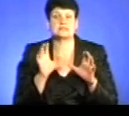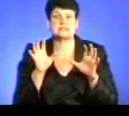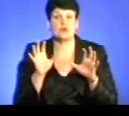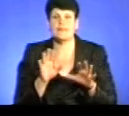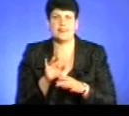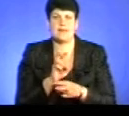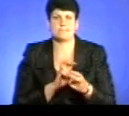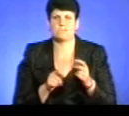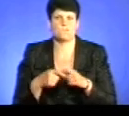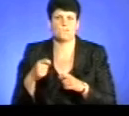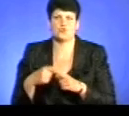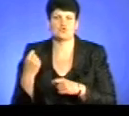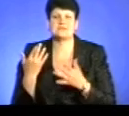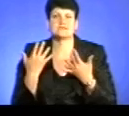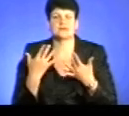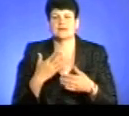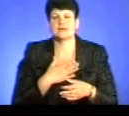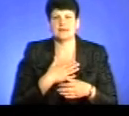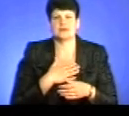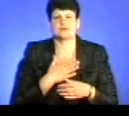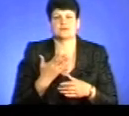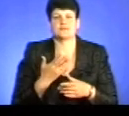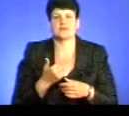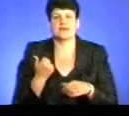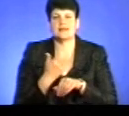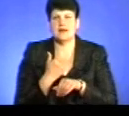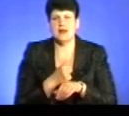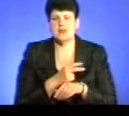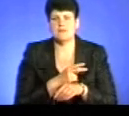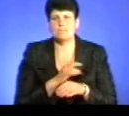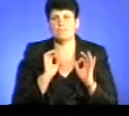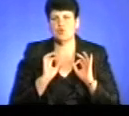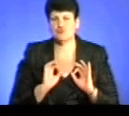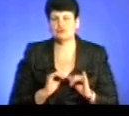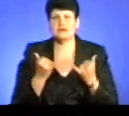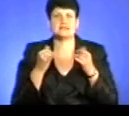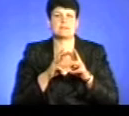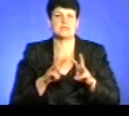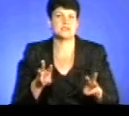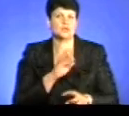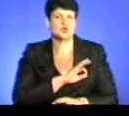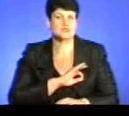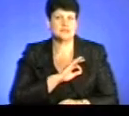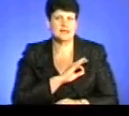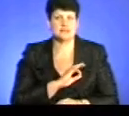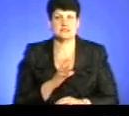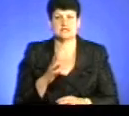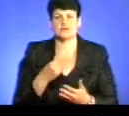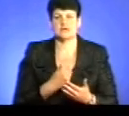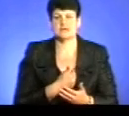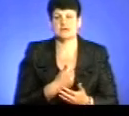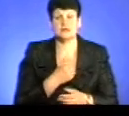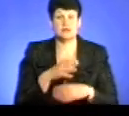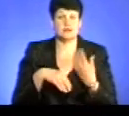його. Стільки вже наші, можна, влаці, і в тому числі, і Генеральна прокуратура, і зараз і Міністри юстиції, з цією ініціативою